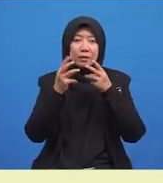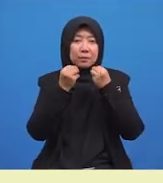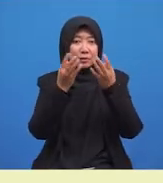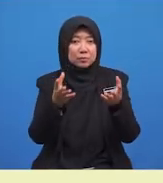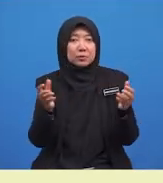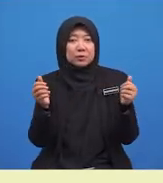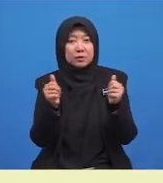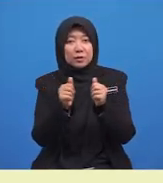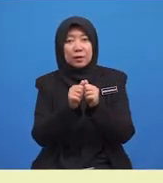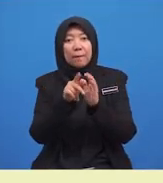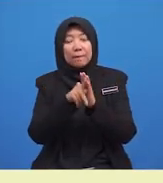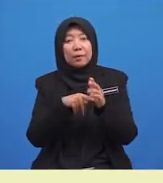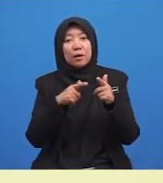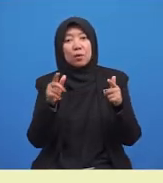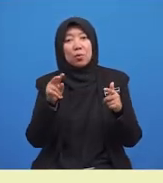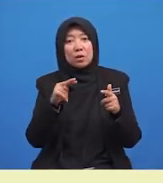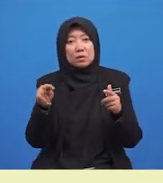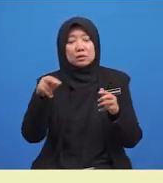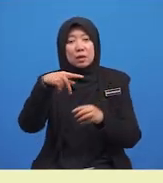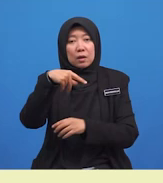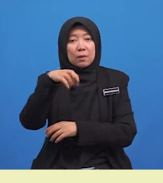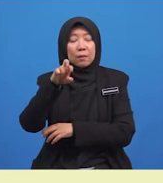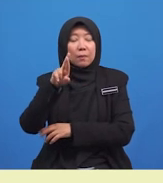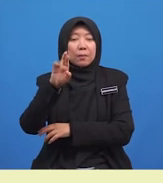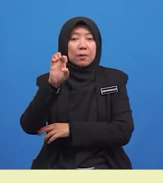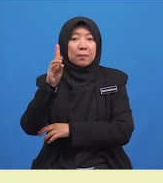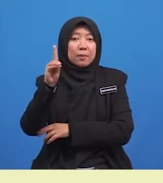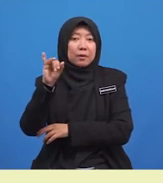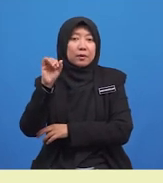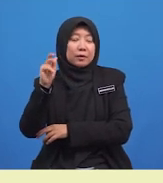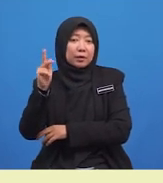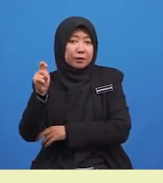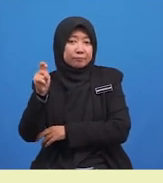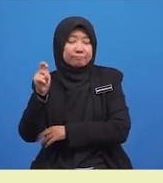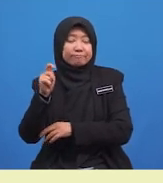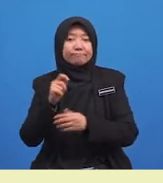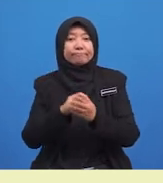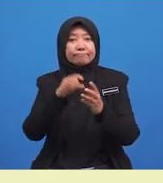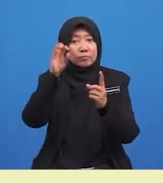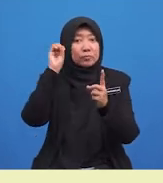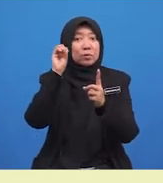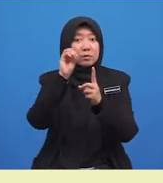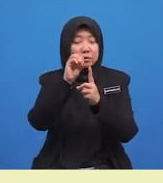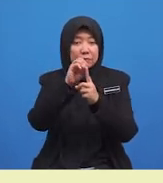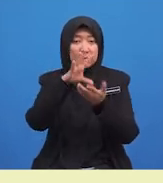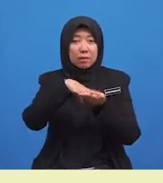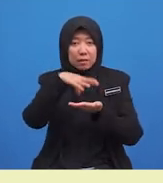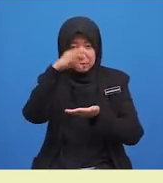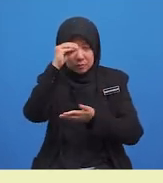dengan peluasan predikat. Objektif utama pembelajaran kita pada hari ini